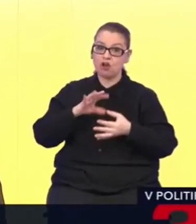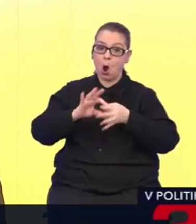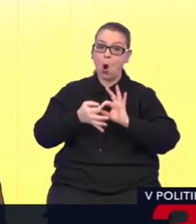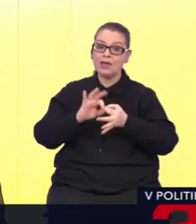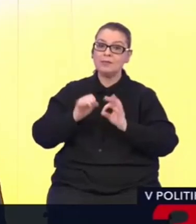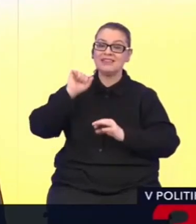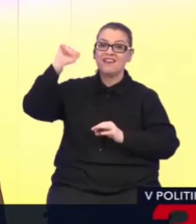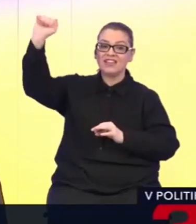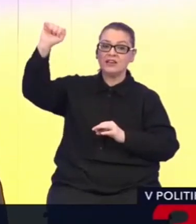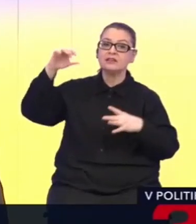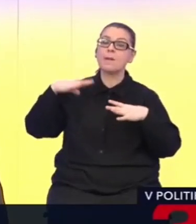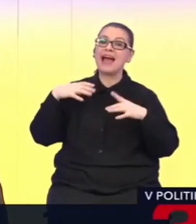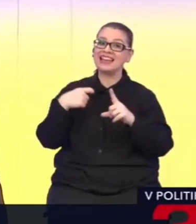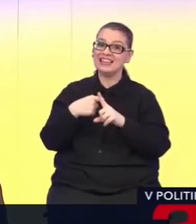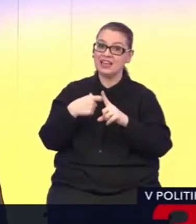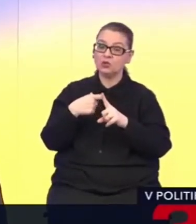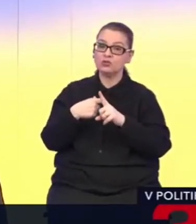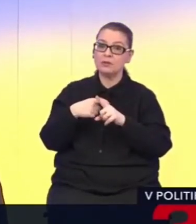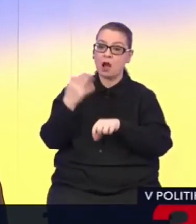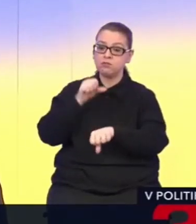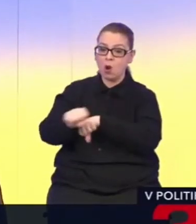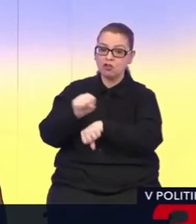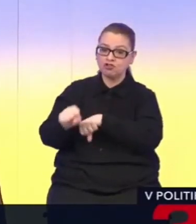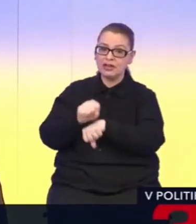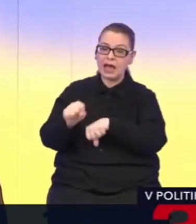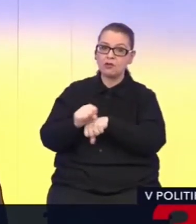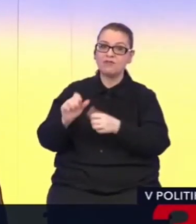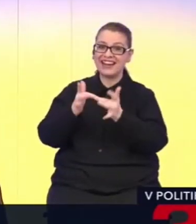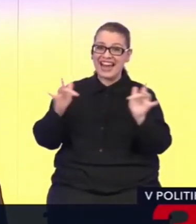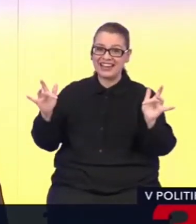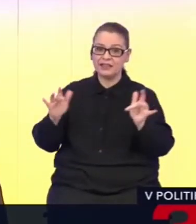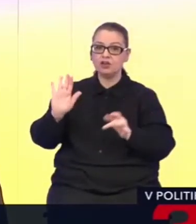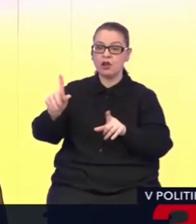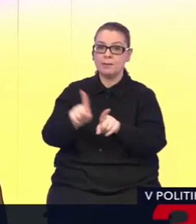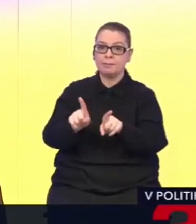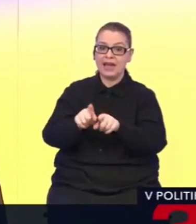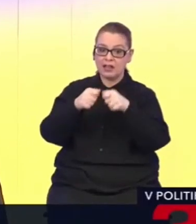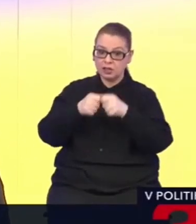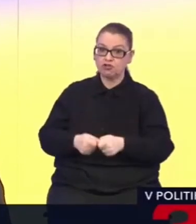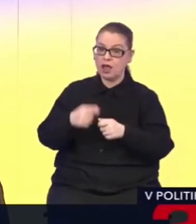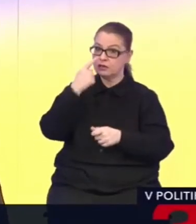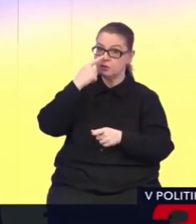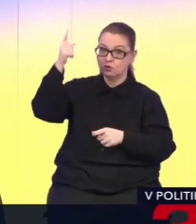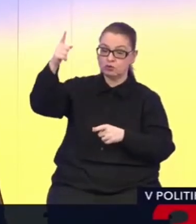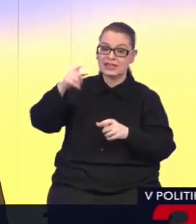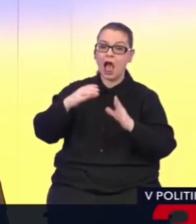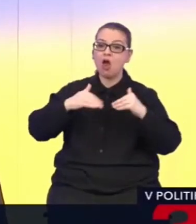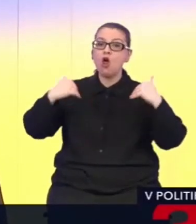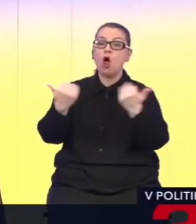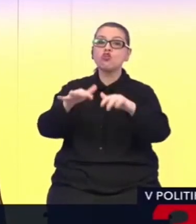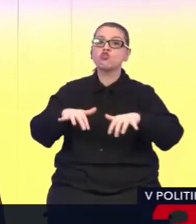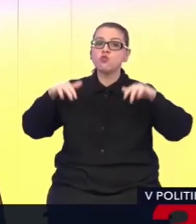výťazka, pani Kuzminová, ani bola šikanovaná na sociálnych sieťach za to, že jej brat je členom Ruskej dumy. Zaslúžia si